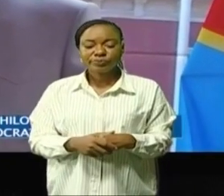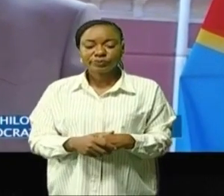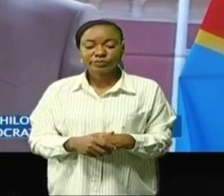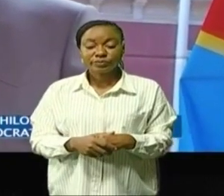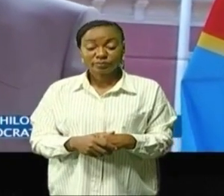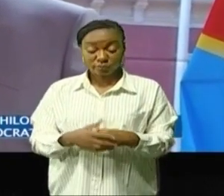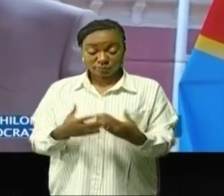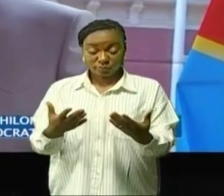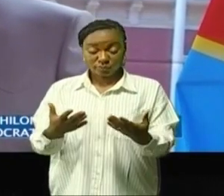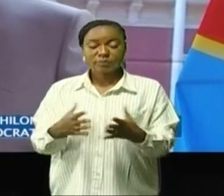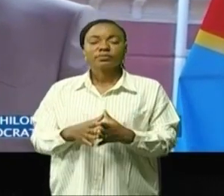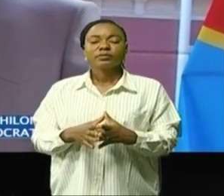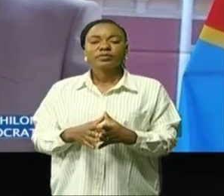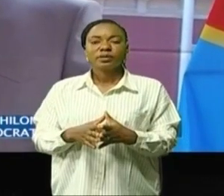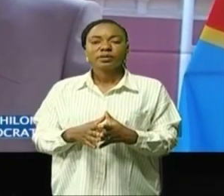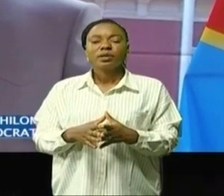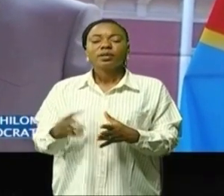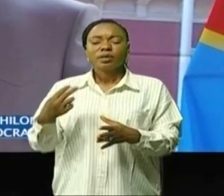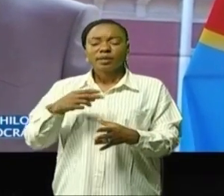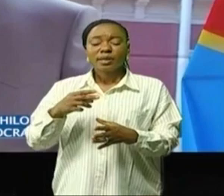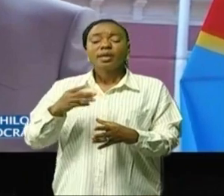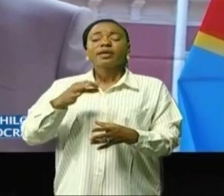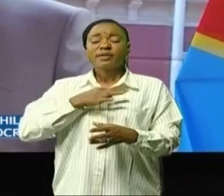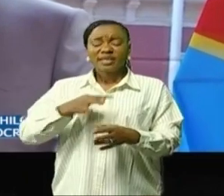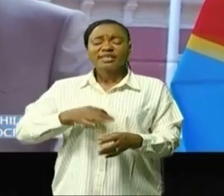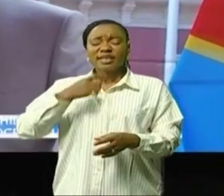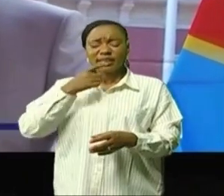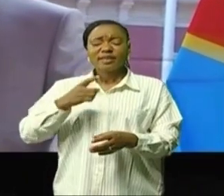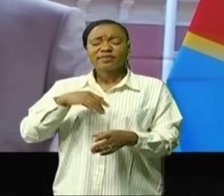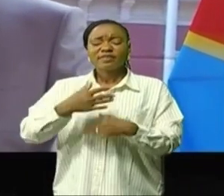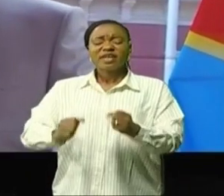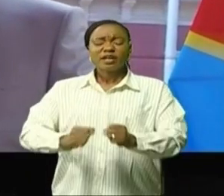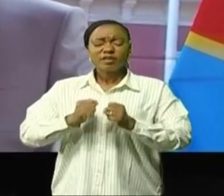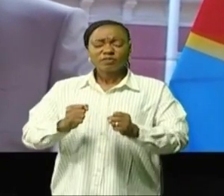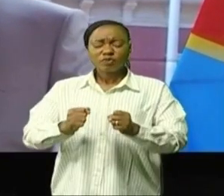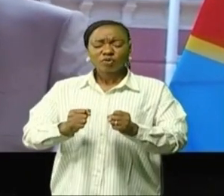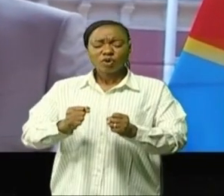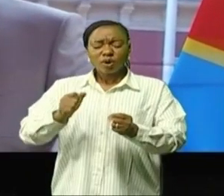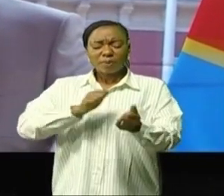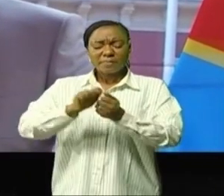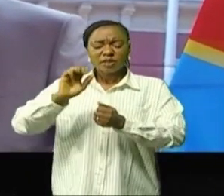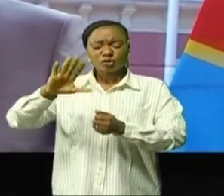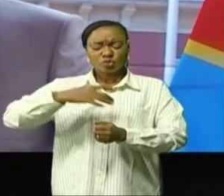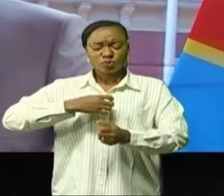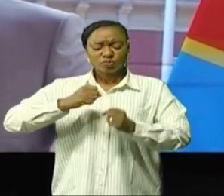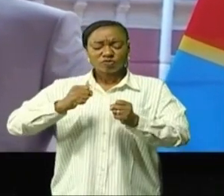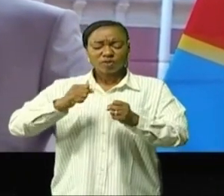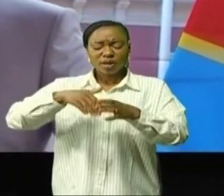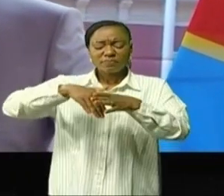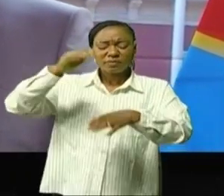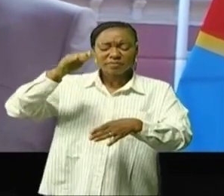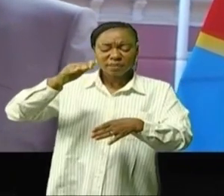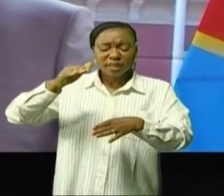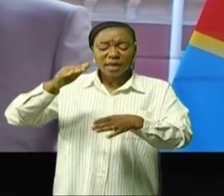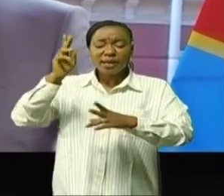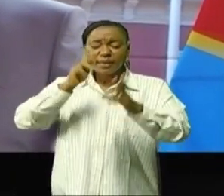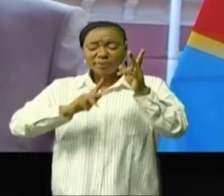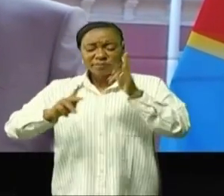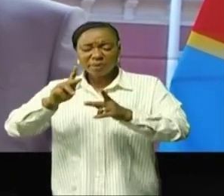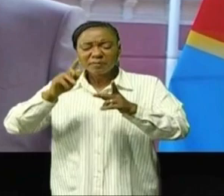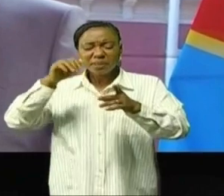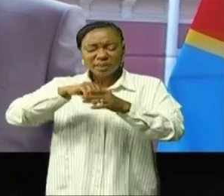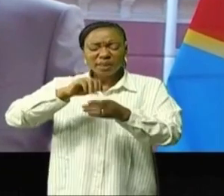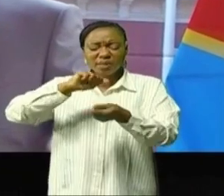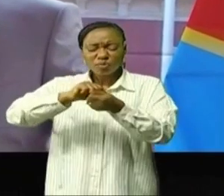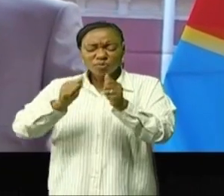faire avancer la situation, sortir mes compatriotes de cet enfer qui